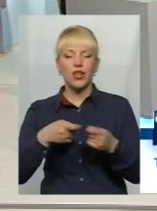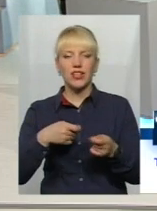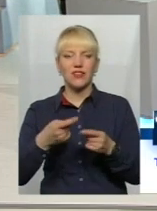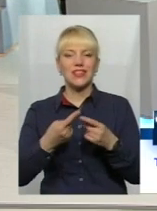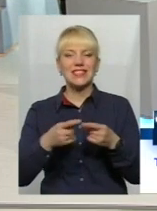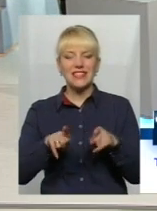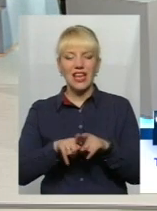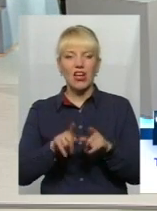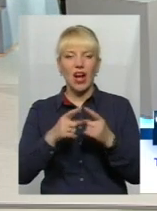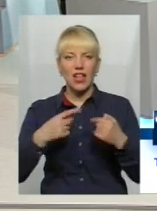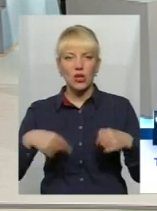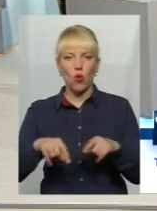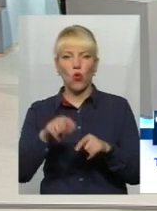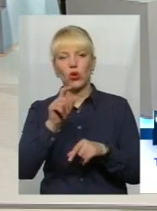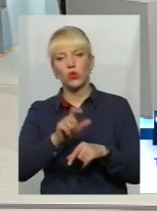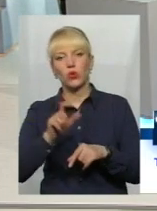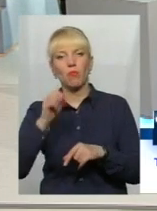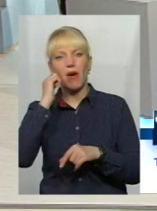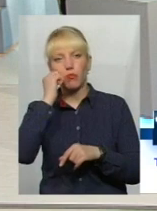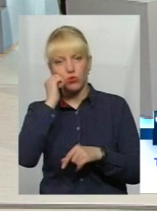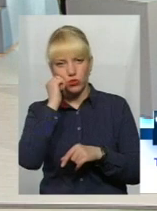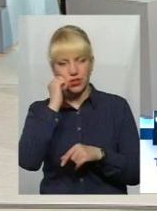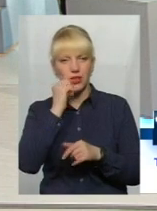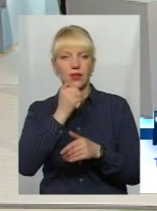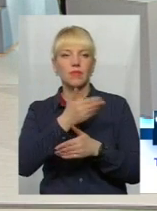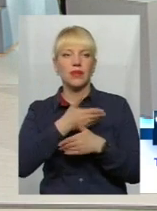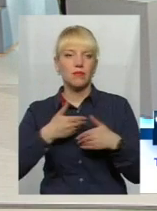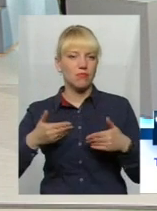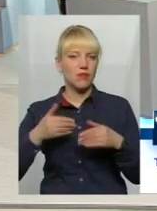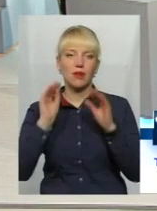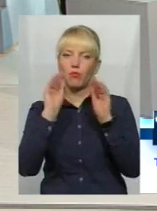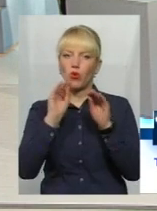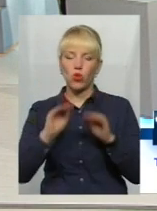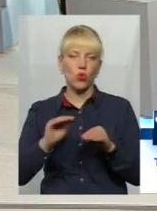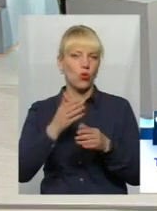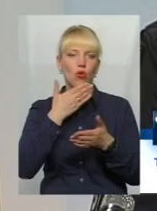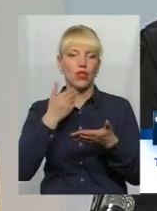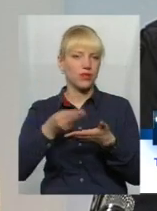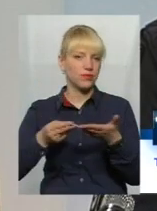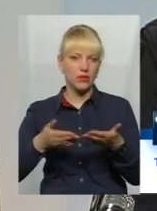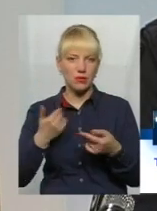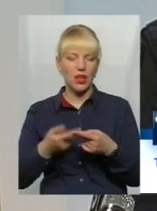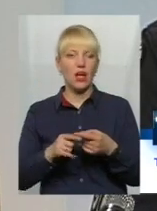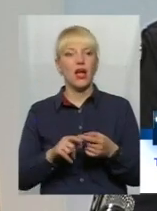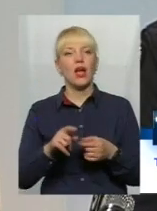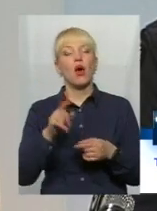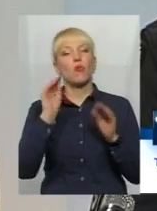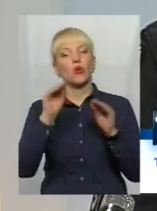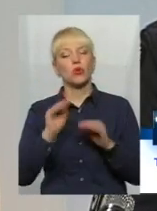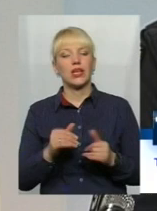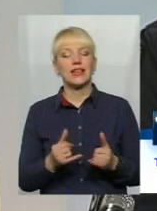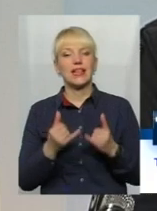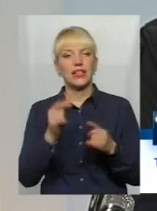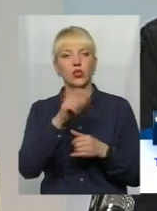категорії бабусі, ми не проводимо. Протоколи, як правило, складаються до осіб, які вже неодноразово